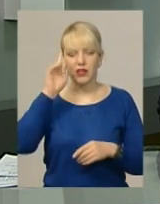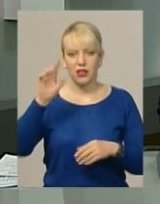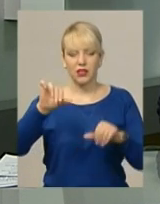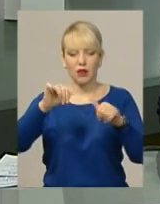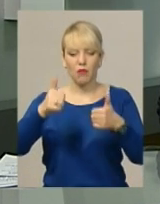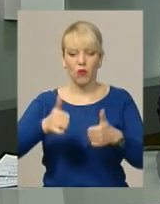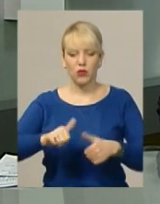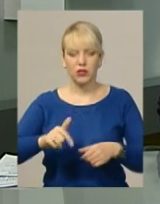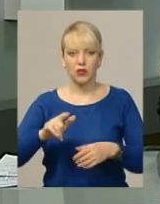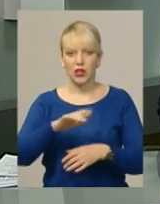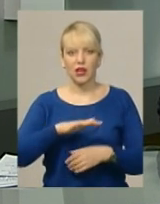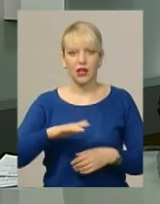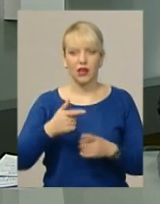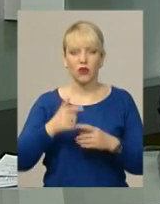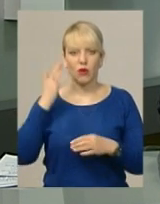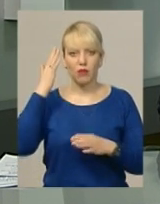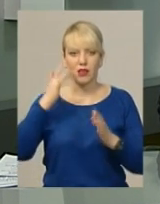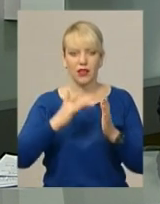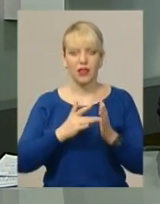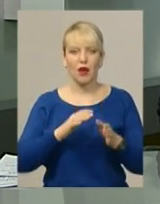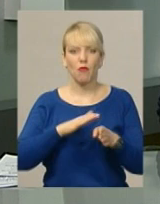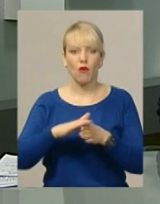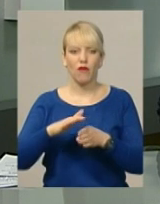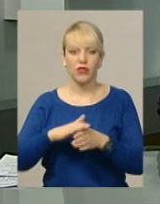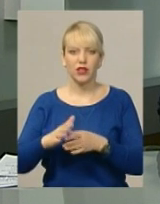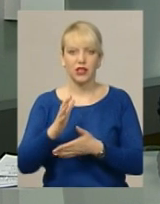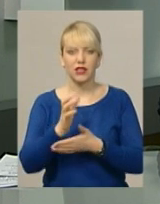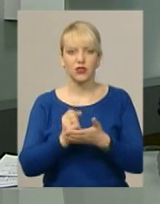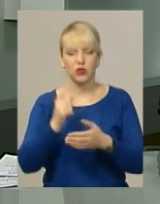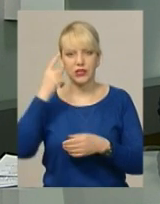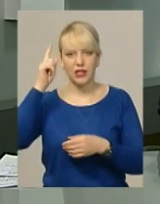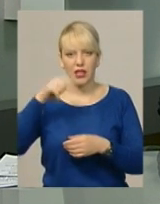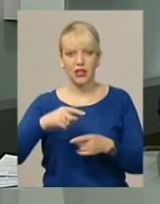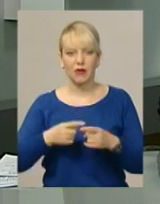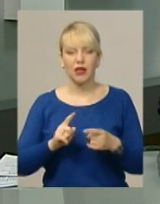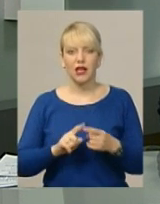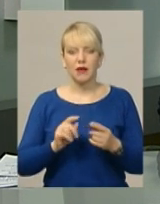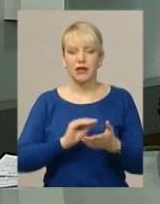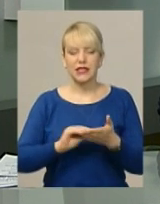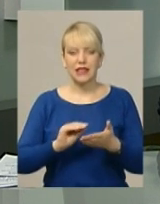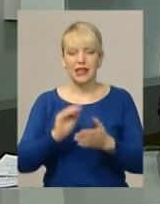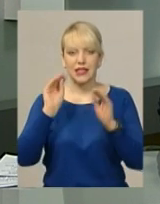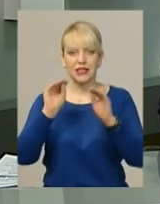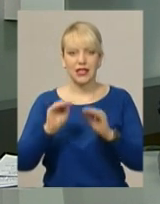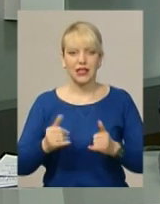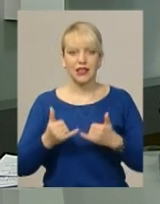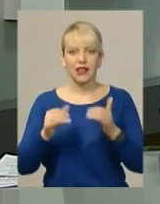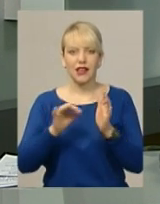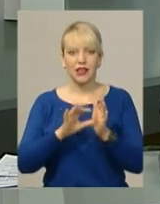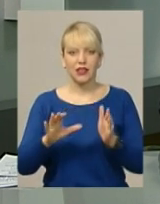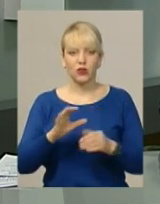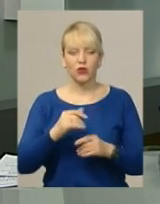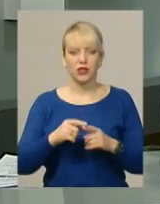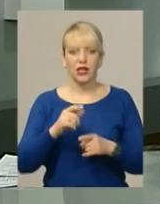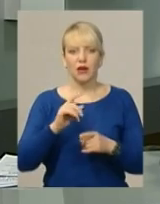наповнити онлайн-ресурс знаннями, які зберігаються і накопичуються у книгарнях. Писати статті для електронної енциклопедії подоляни зможуть в